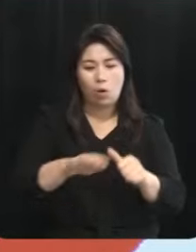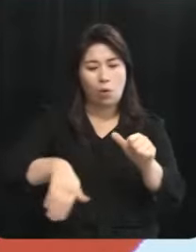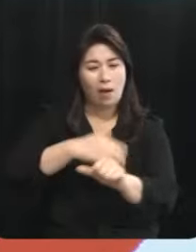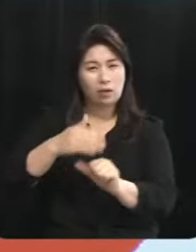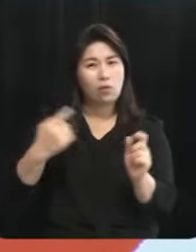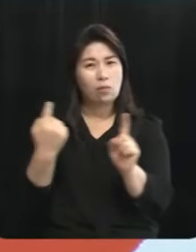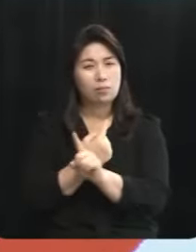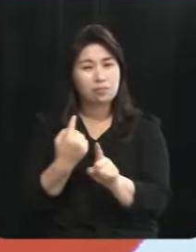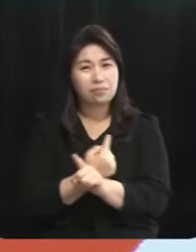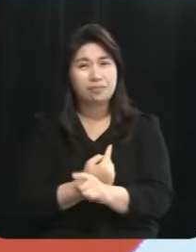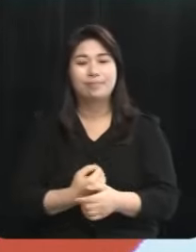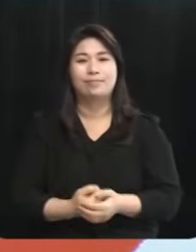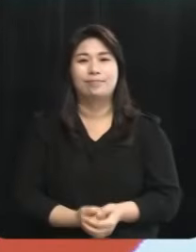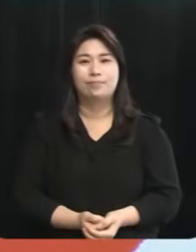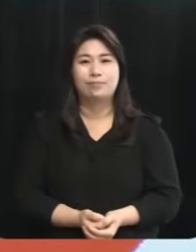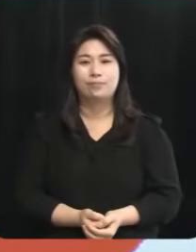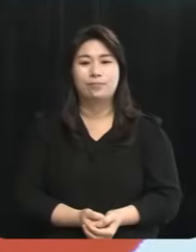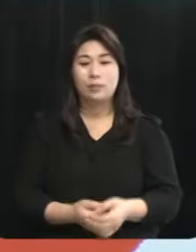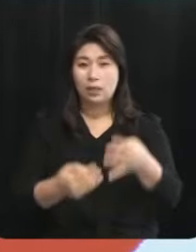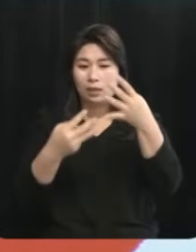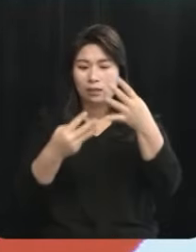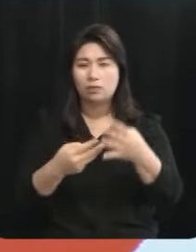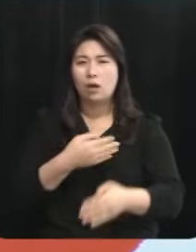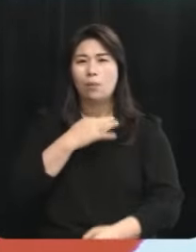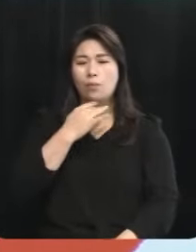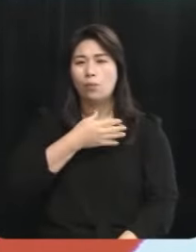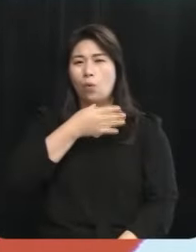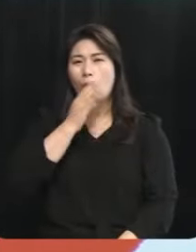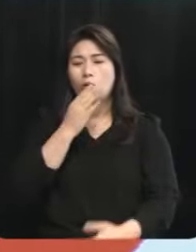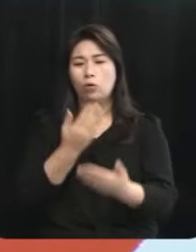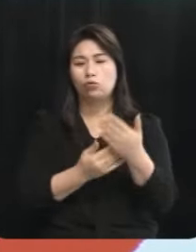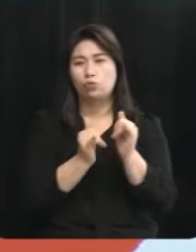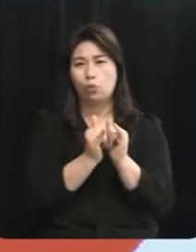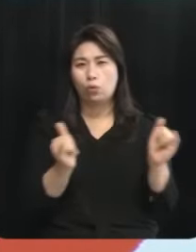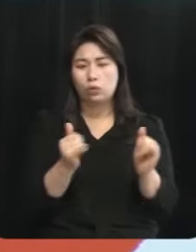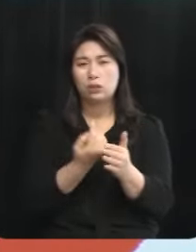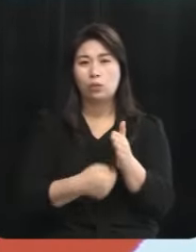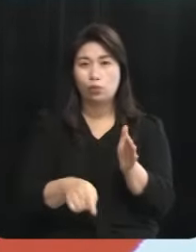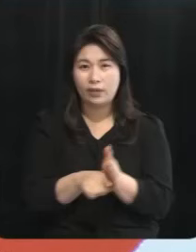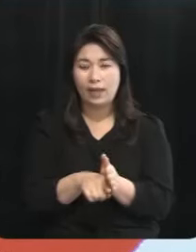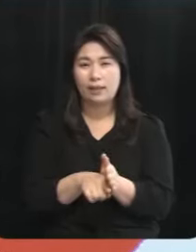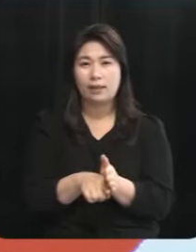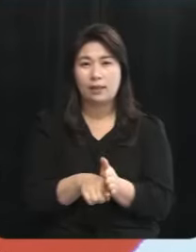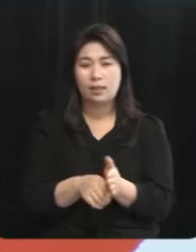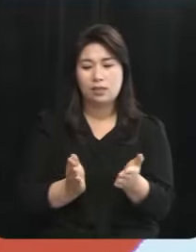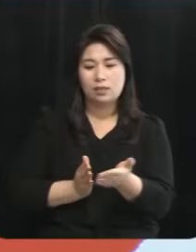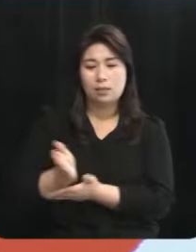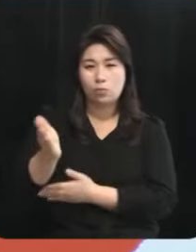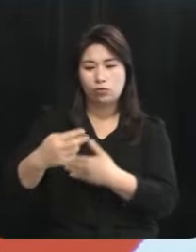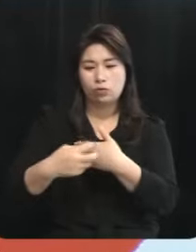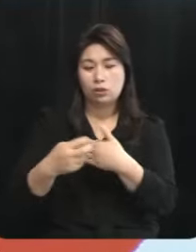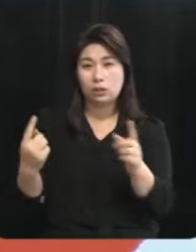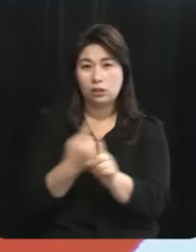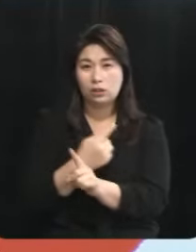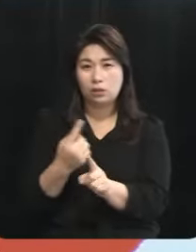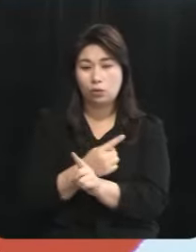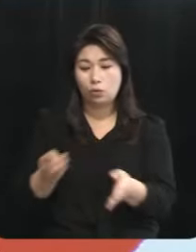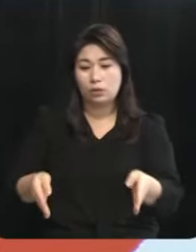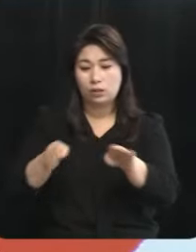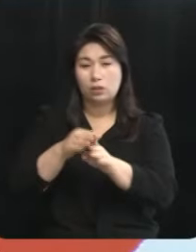개선하도록 하겠습니다 4.3 고령 유족들을 위한 전문치료시설 및